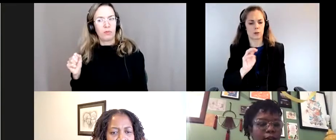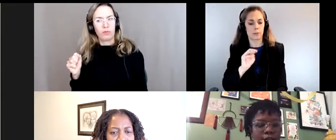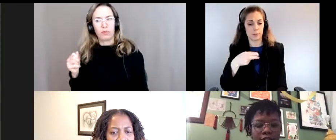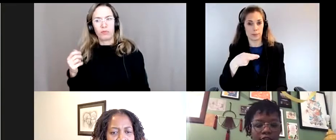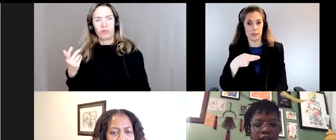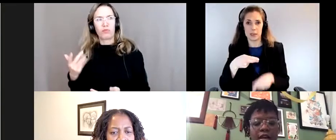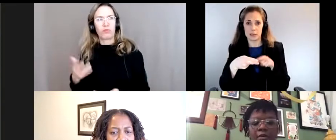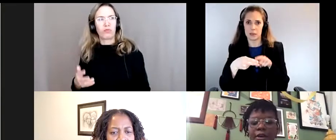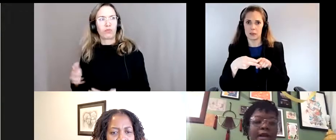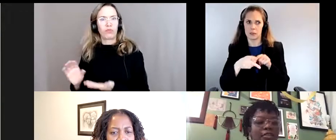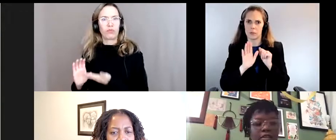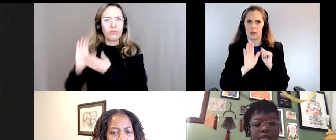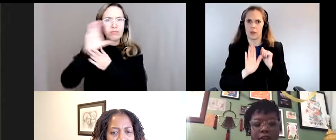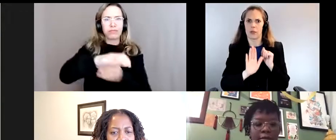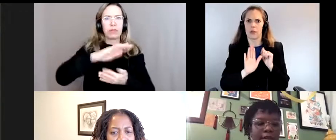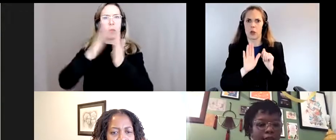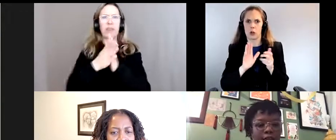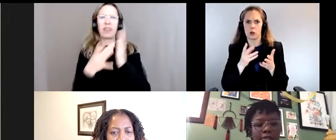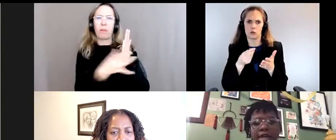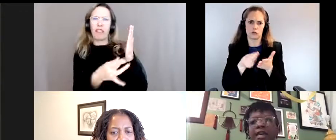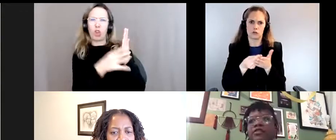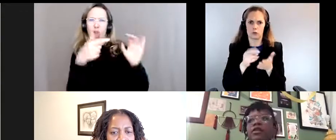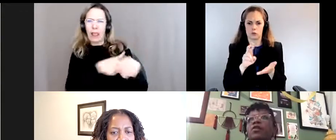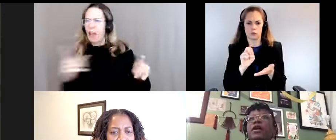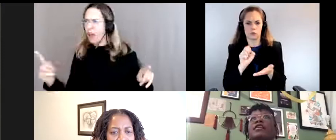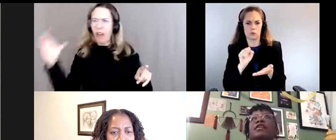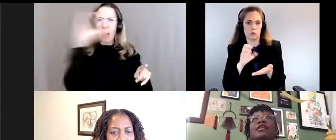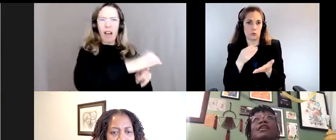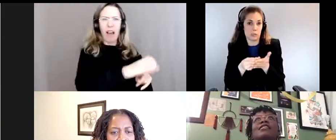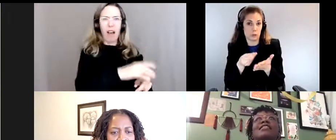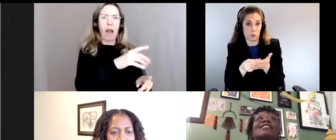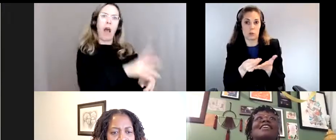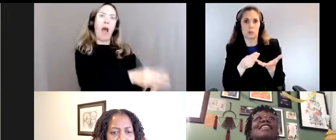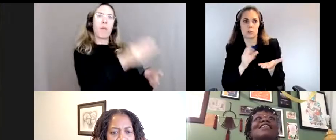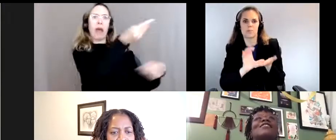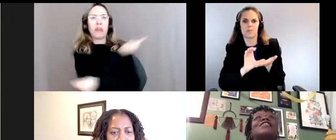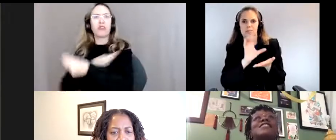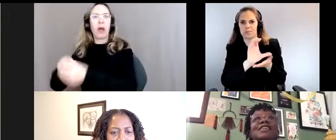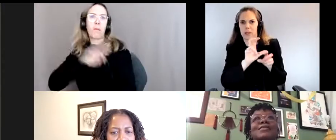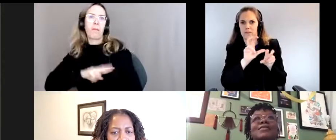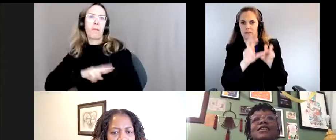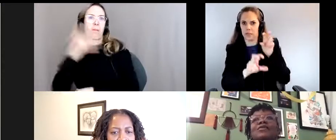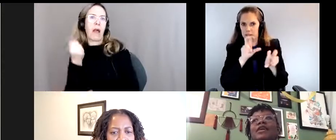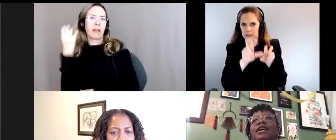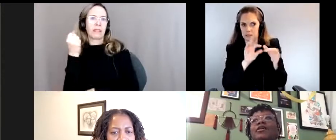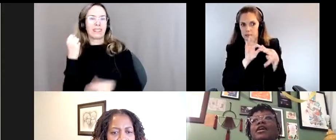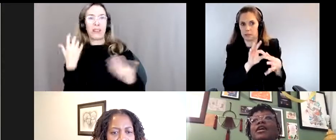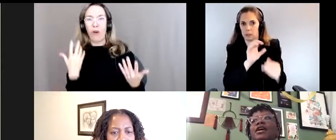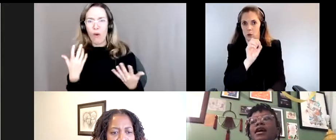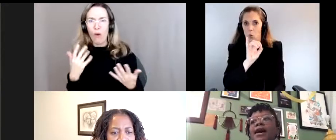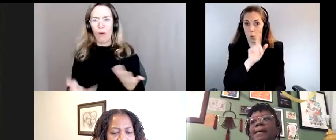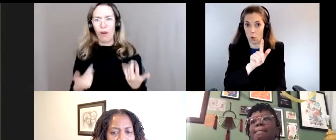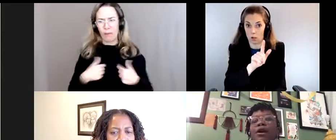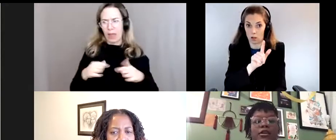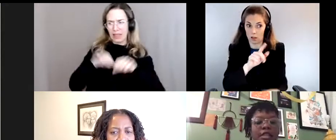ces ressources dans les grandes compagnies pétrolières, leurs pensions en dépendent et donc, lorsque nos